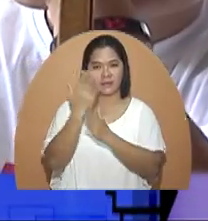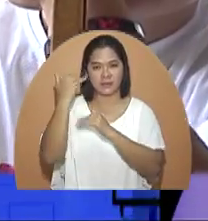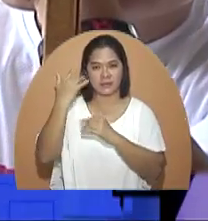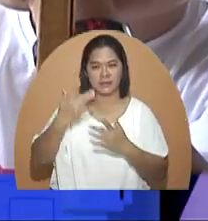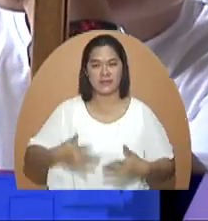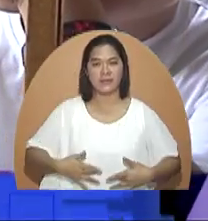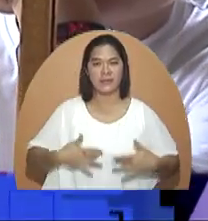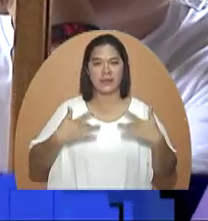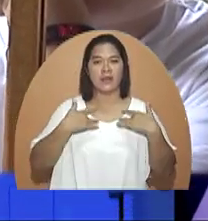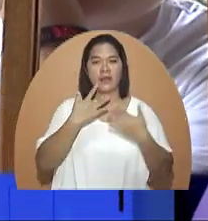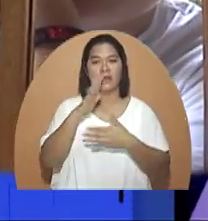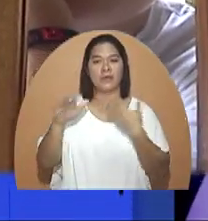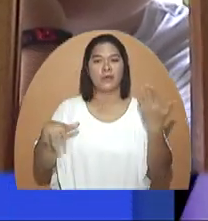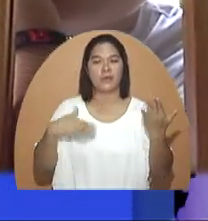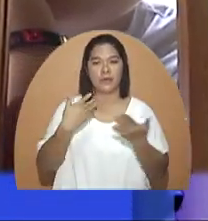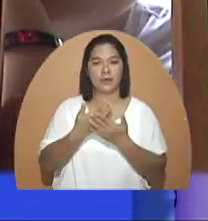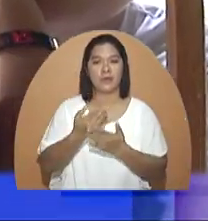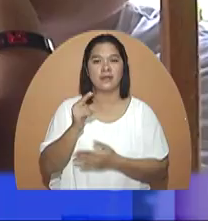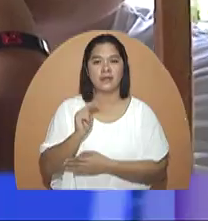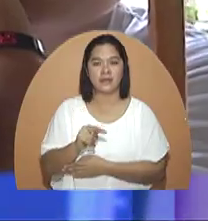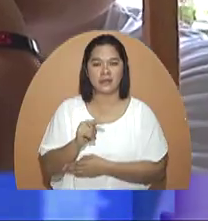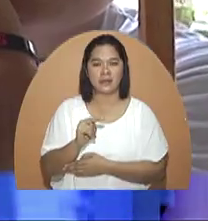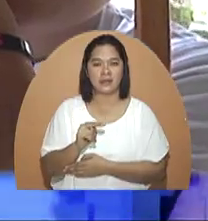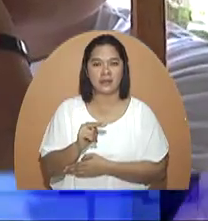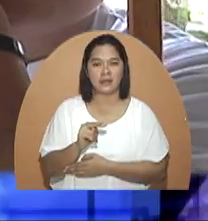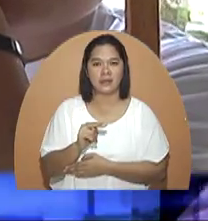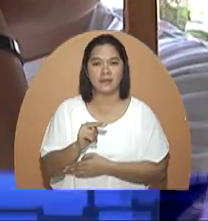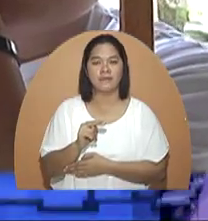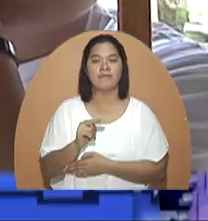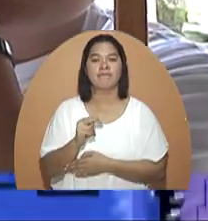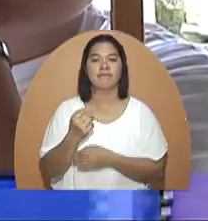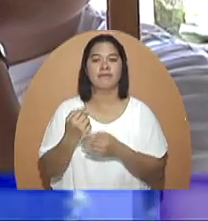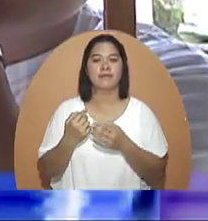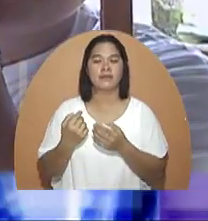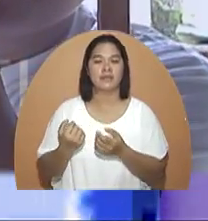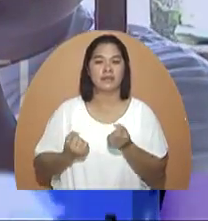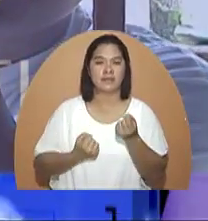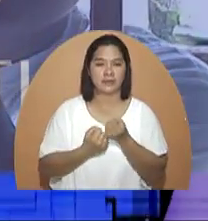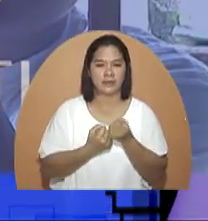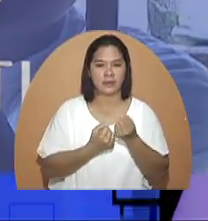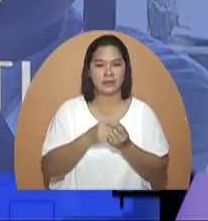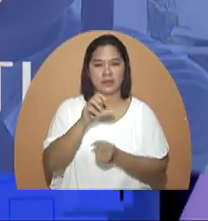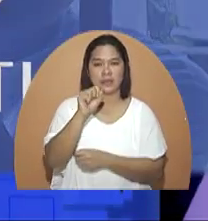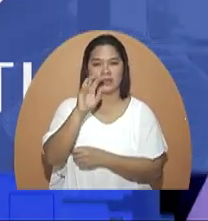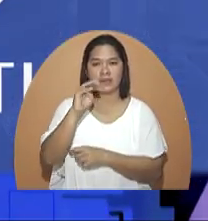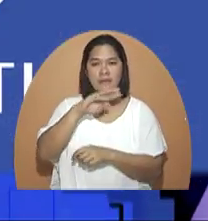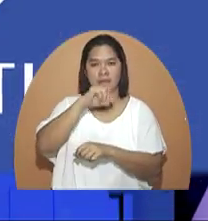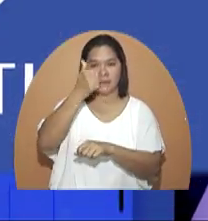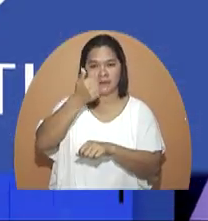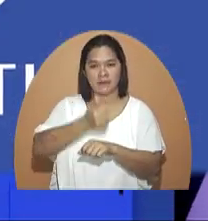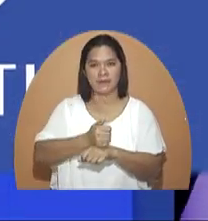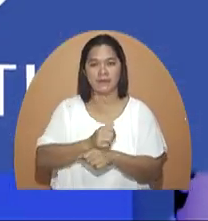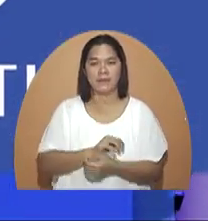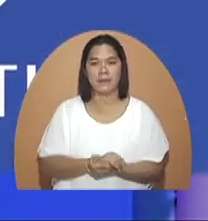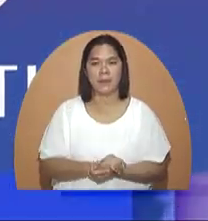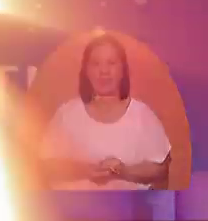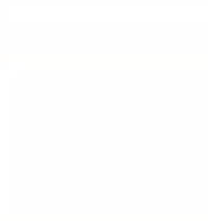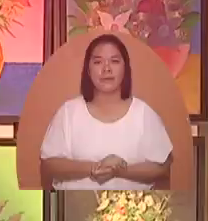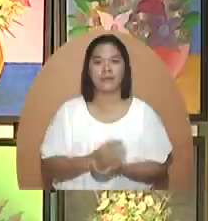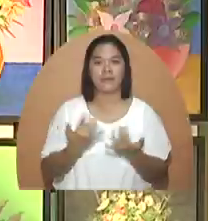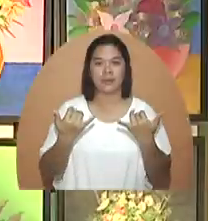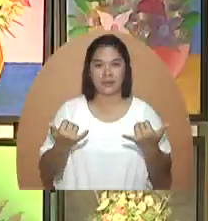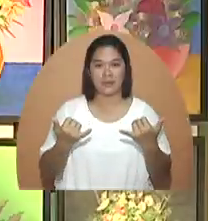-asa sa buhay. Ang lahat ng mga pangangailangan niyan ay tinutugunan ng SM Foundation.